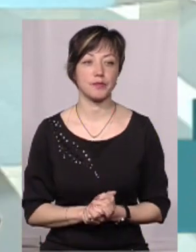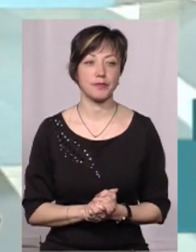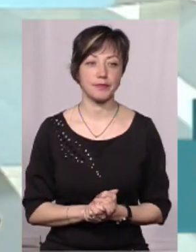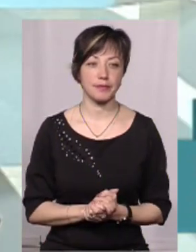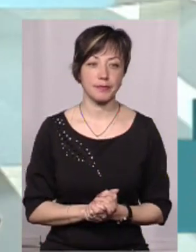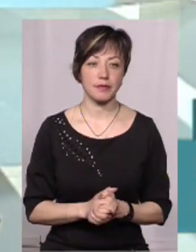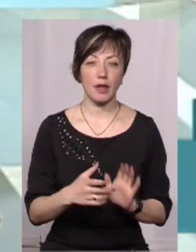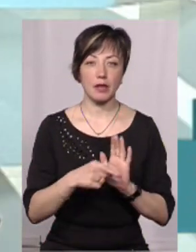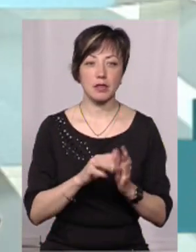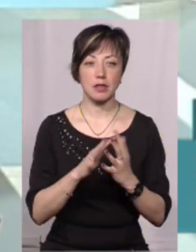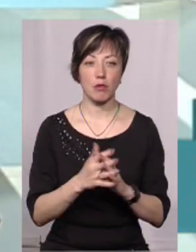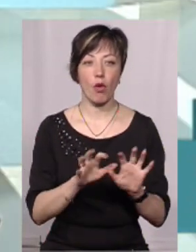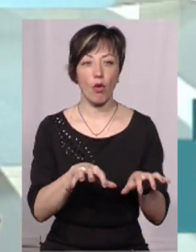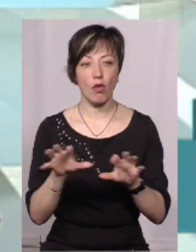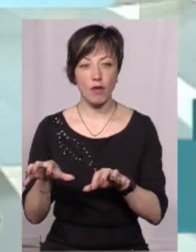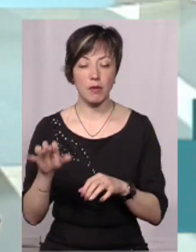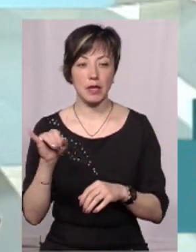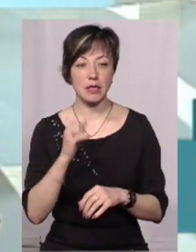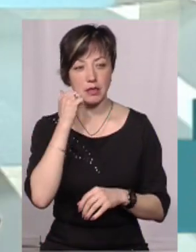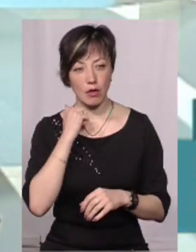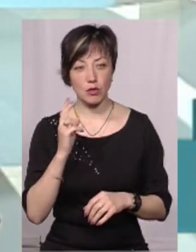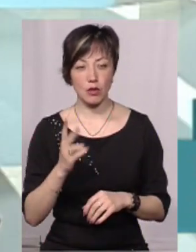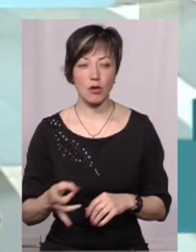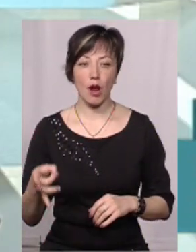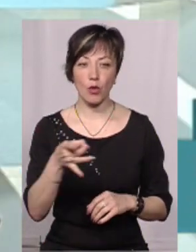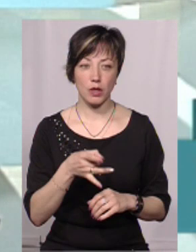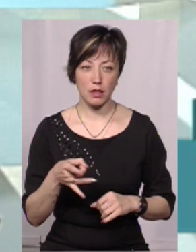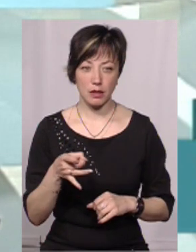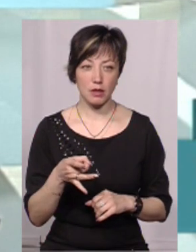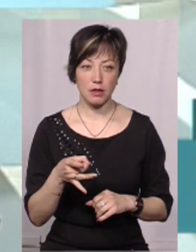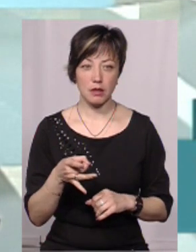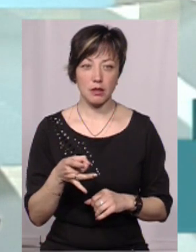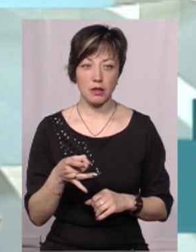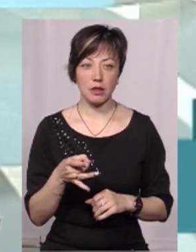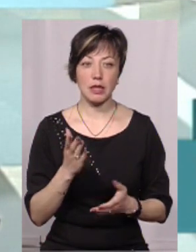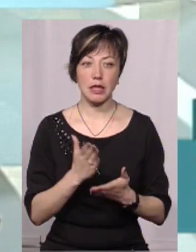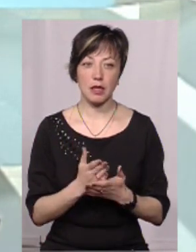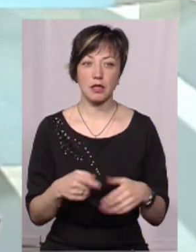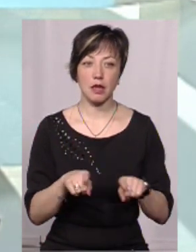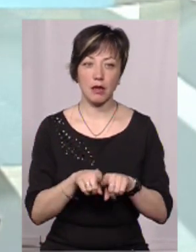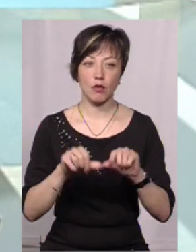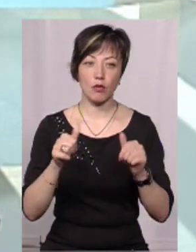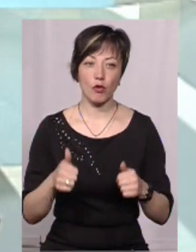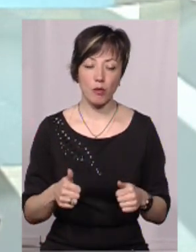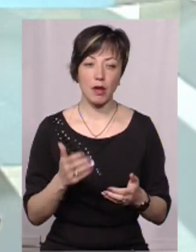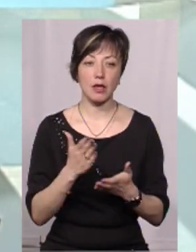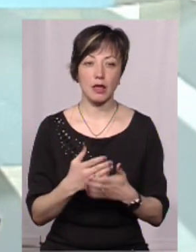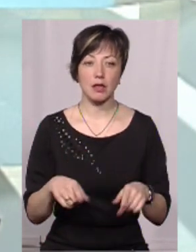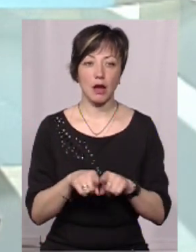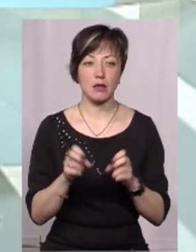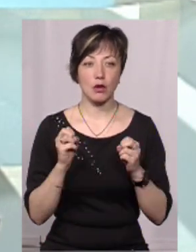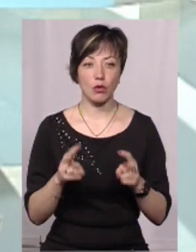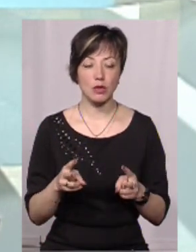зустрічах з сільськими головами і в Старокостянтинському районі. Є такий формат, є така